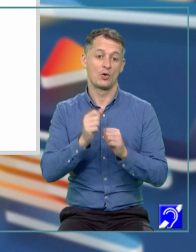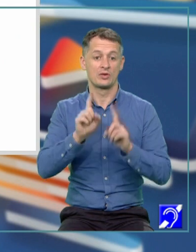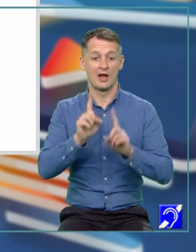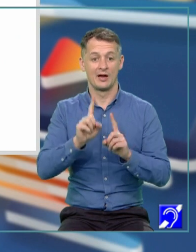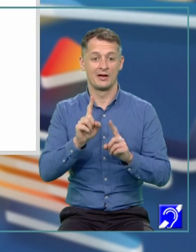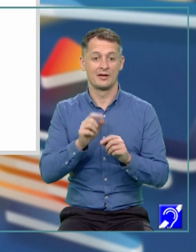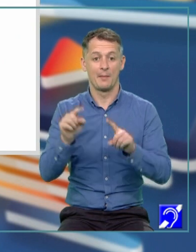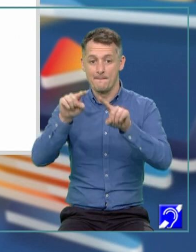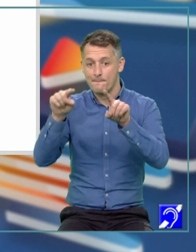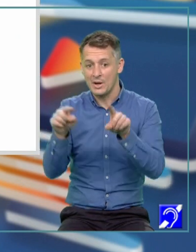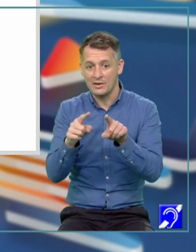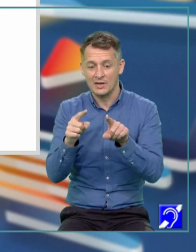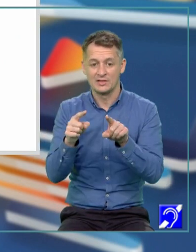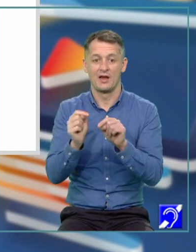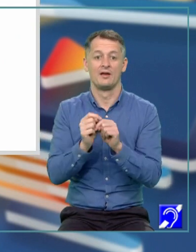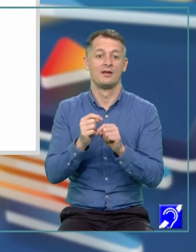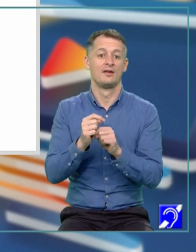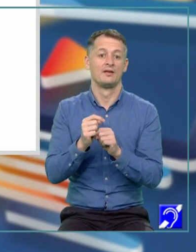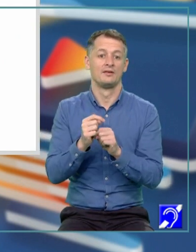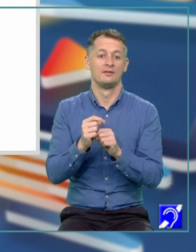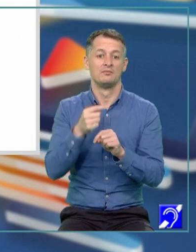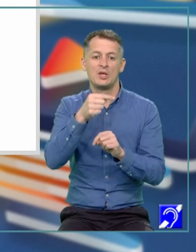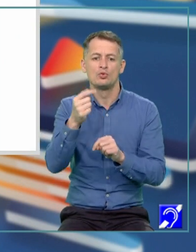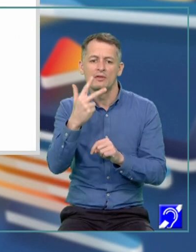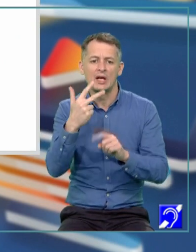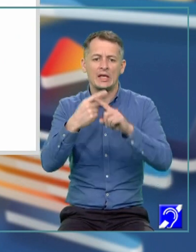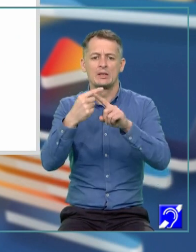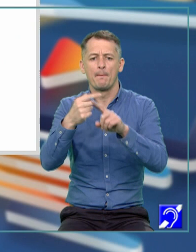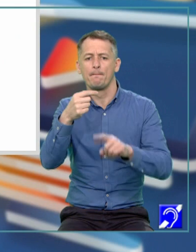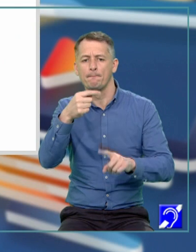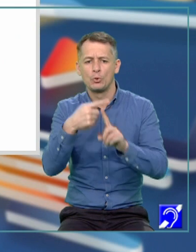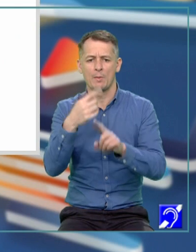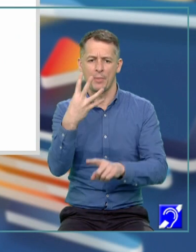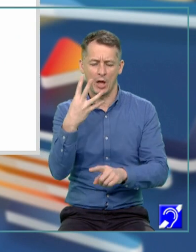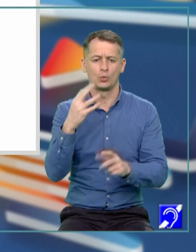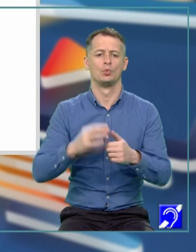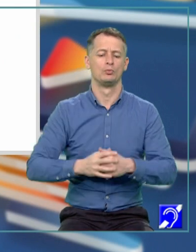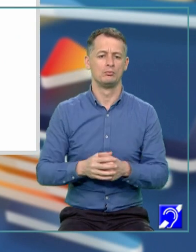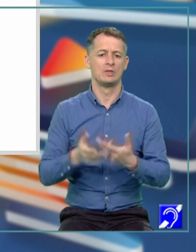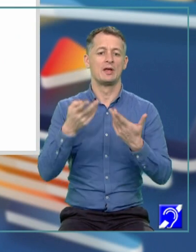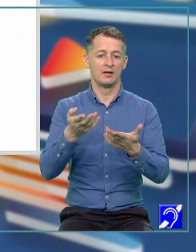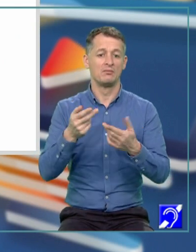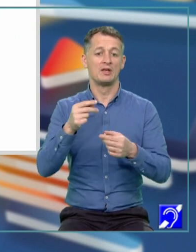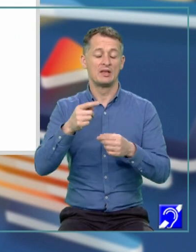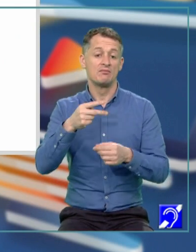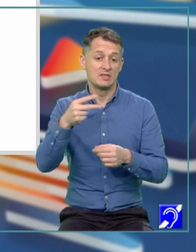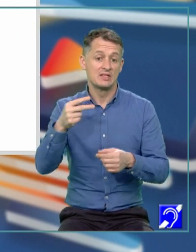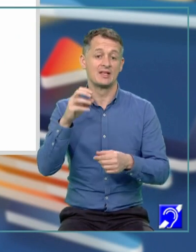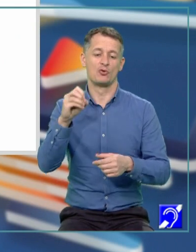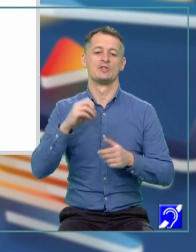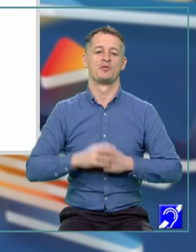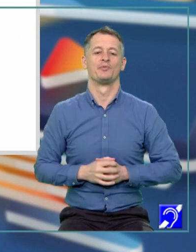paranteza noastră, și anume minus 3X plus 4, este 0.